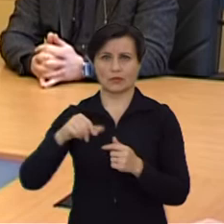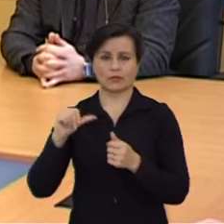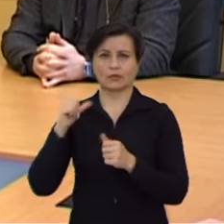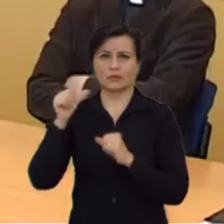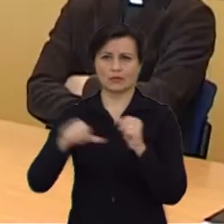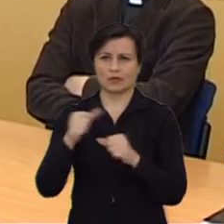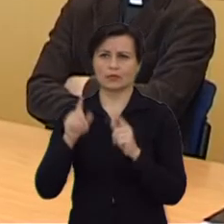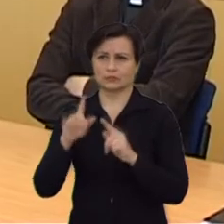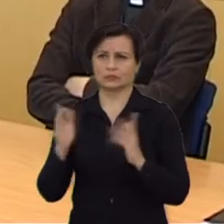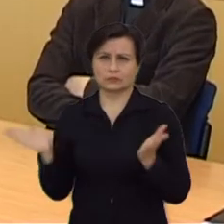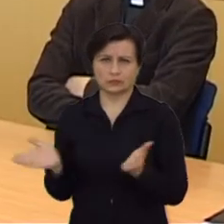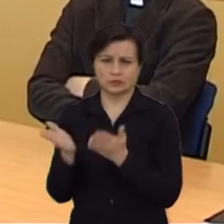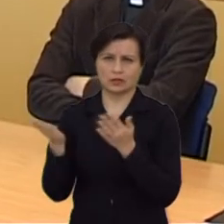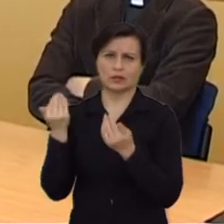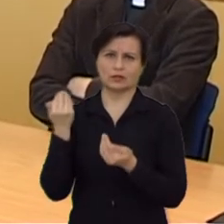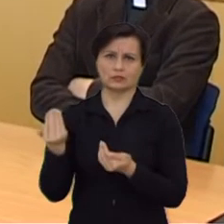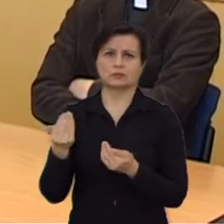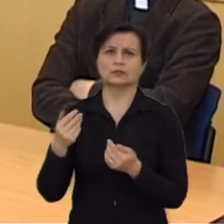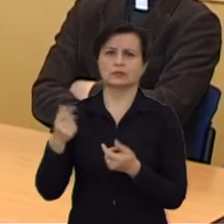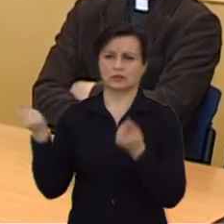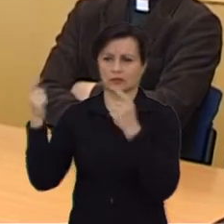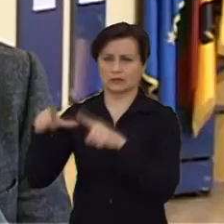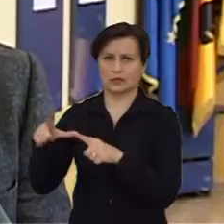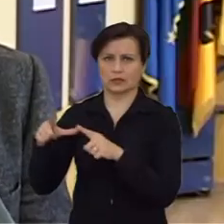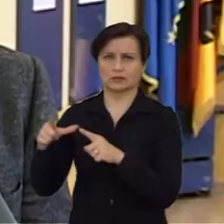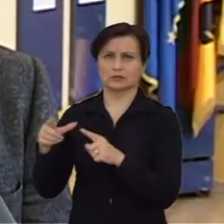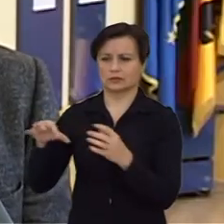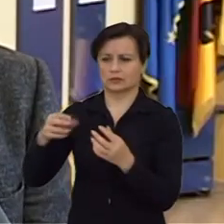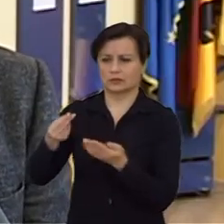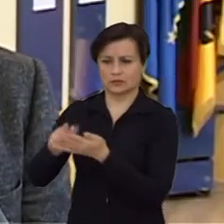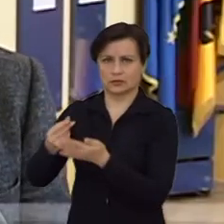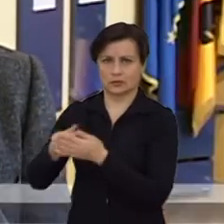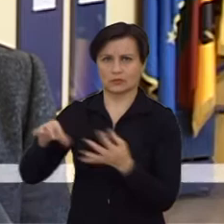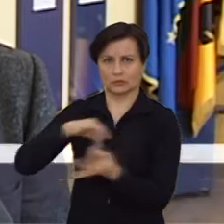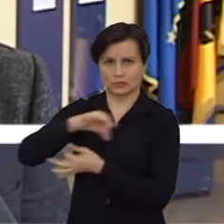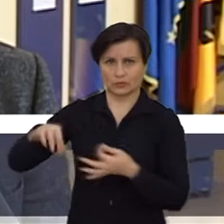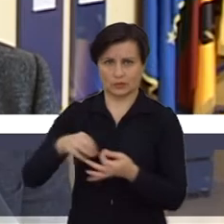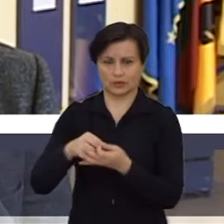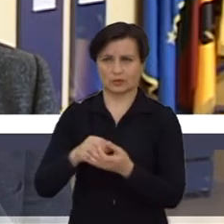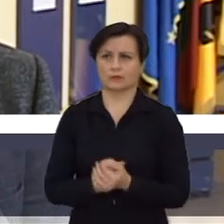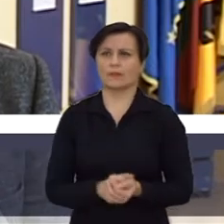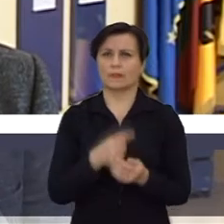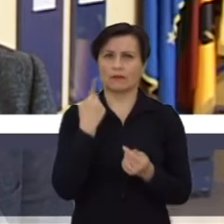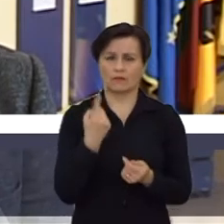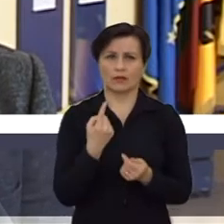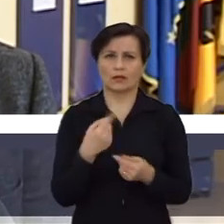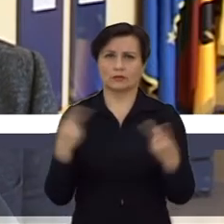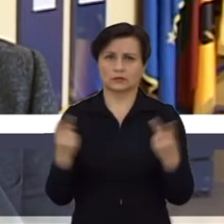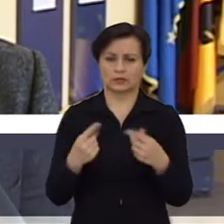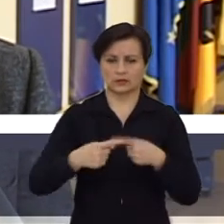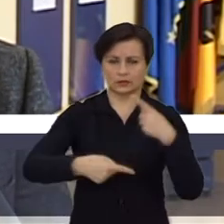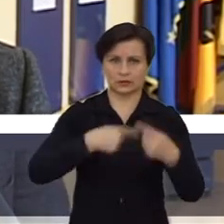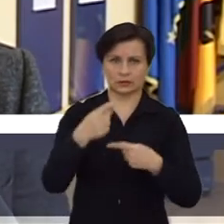bus skatinama įvairiai savivaldybės finansuojamais projektais. Galvoju, kad tai vienas dalykas tai yra tradicija, kitas dalykas tai yra